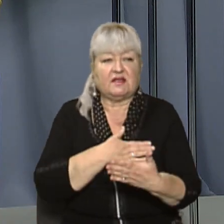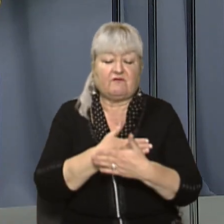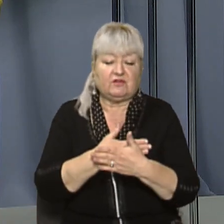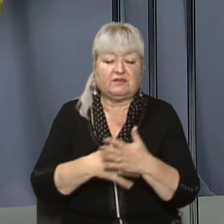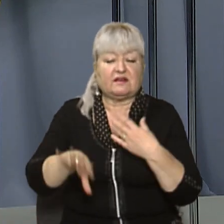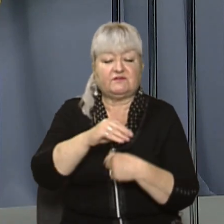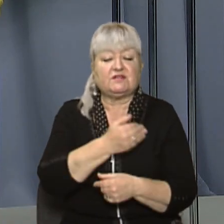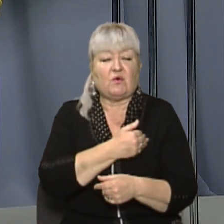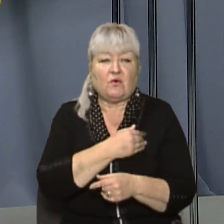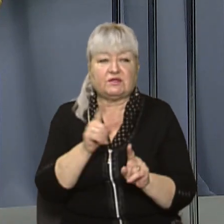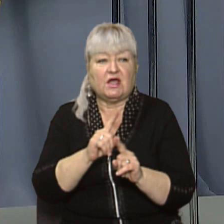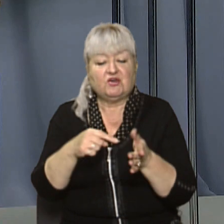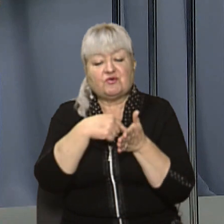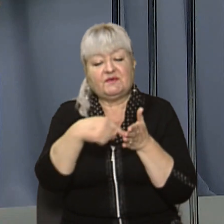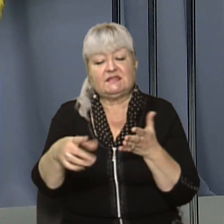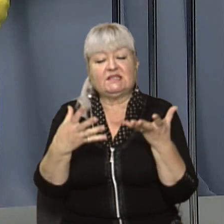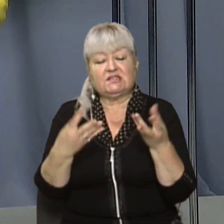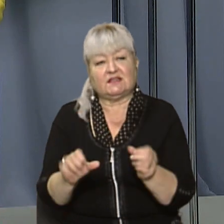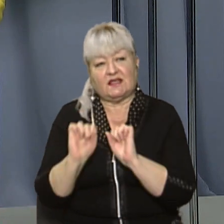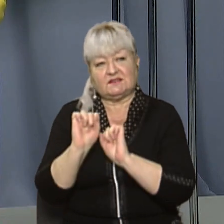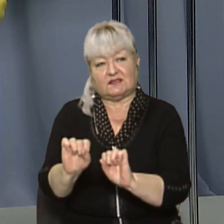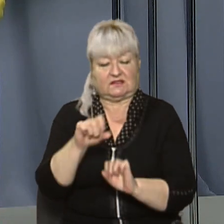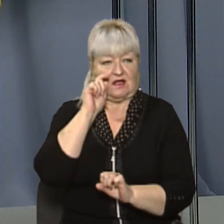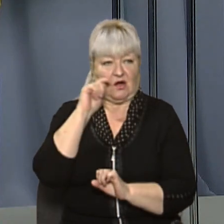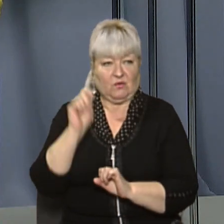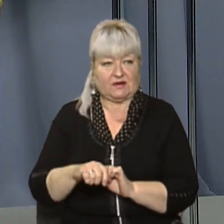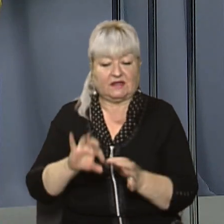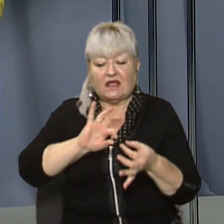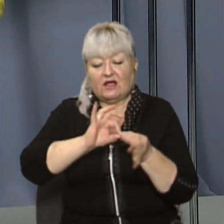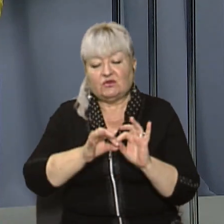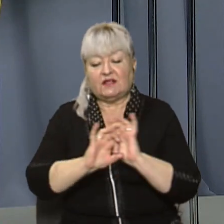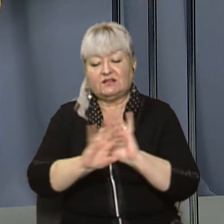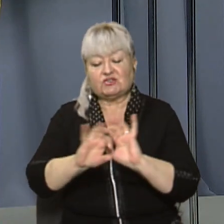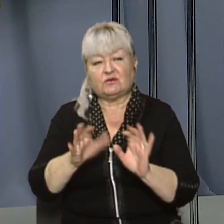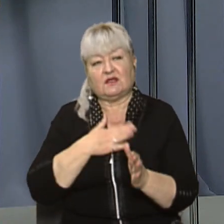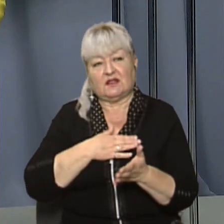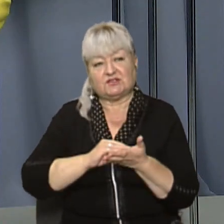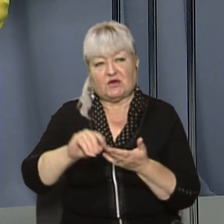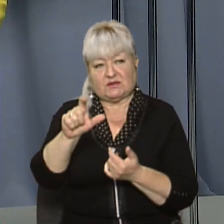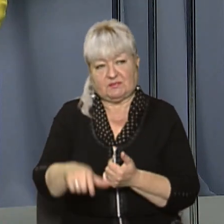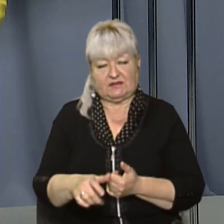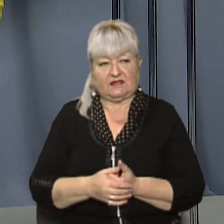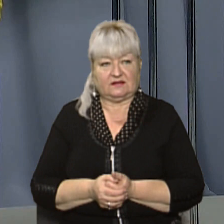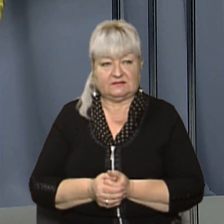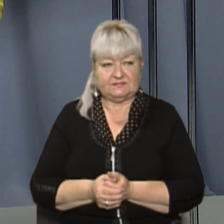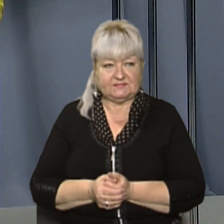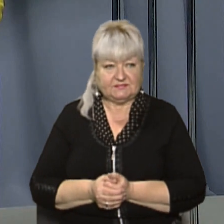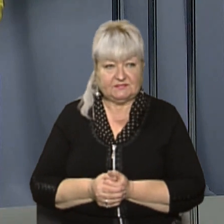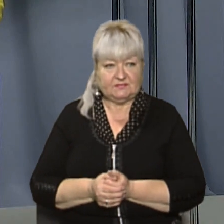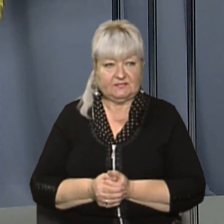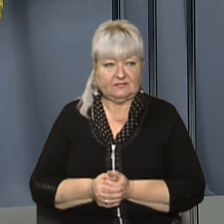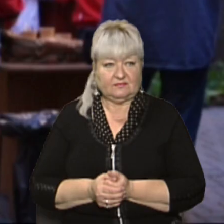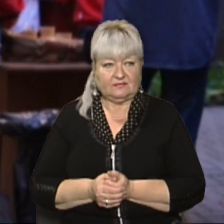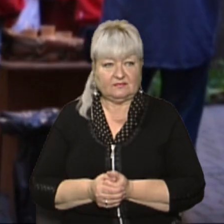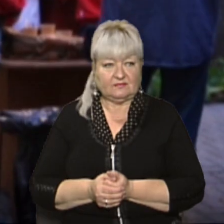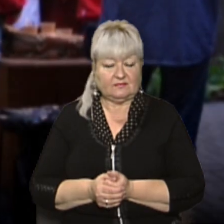всіх охочих, аби відзначити День захисника України. Докладніше розповість наша кореспондентка Олена Данило. Далі у сюжеті.